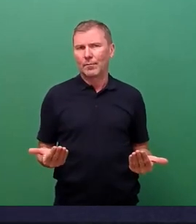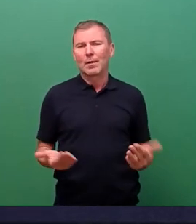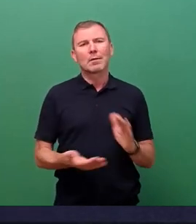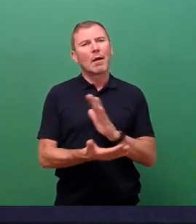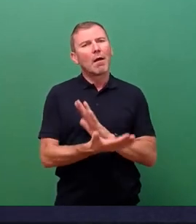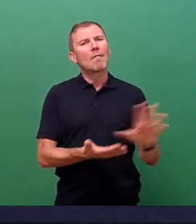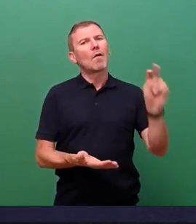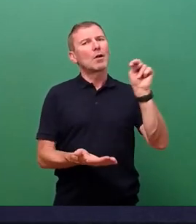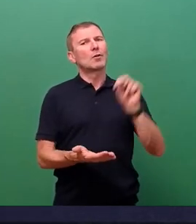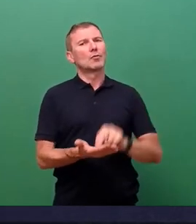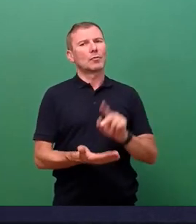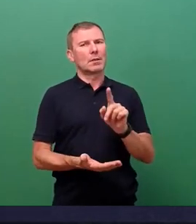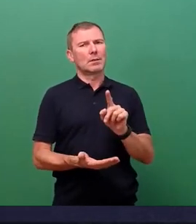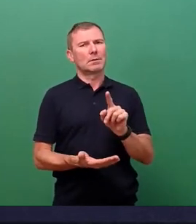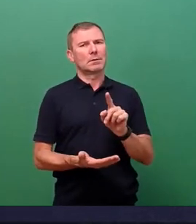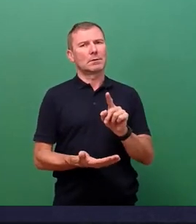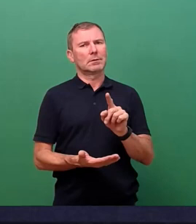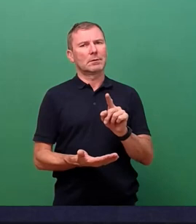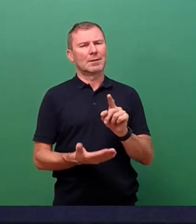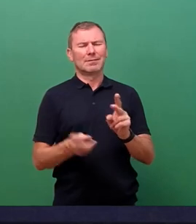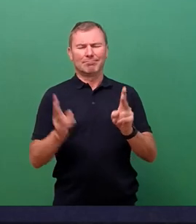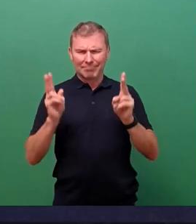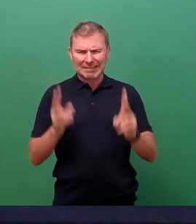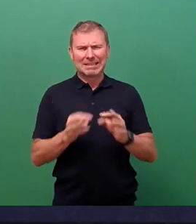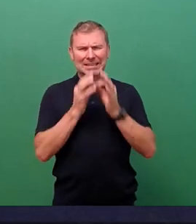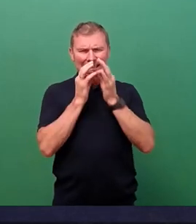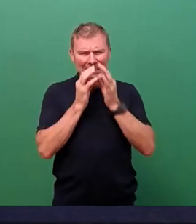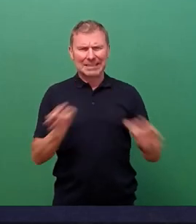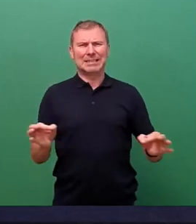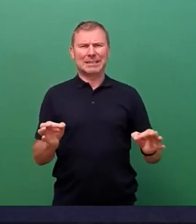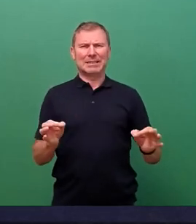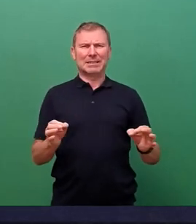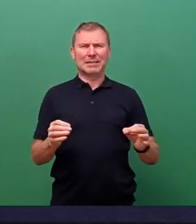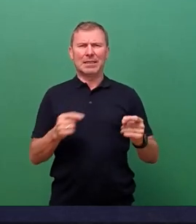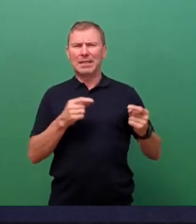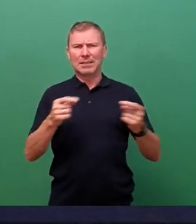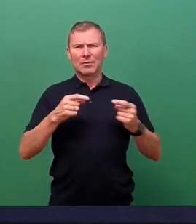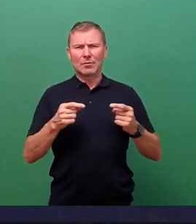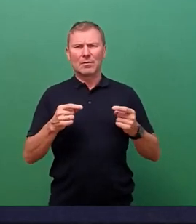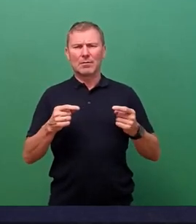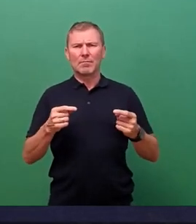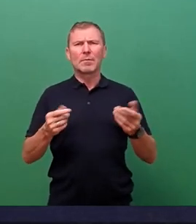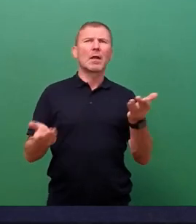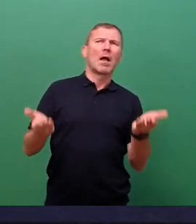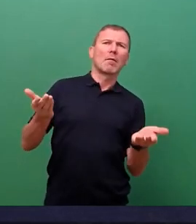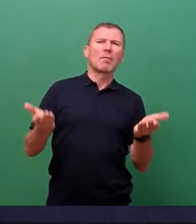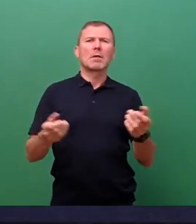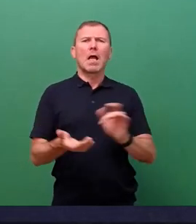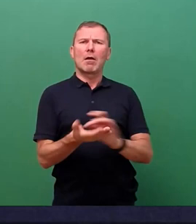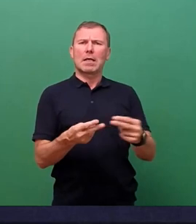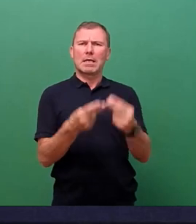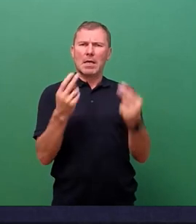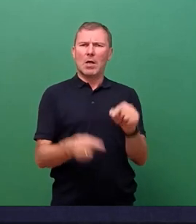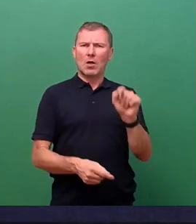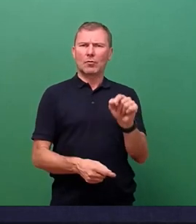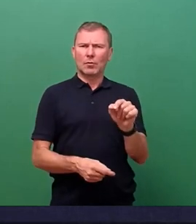und fachlich fundierte, diskutierte, abgewogene Erarbeitung der Hygienekonzepte immer